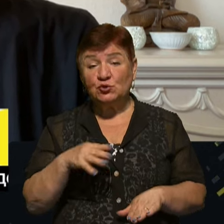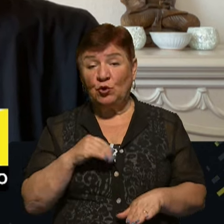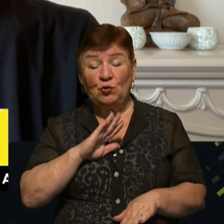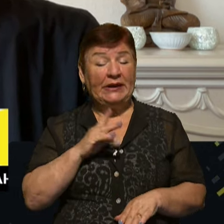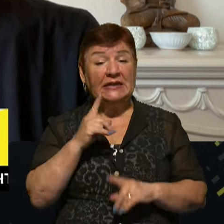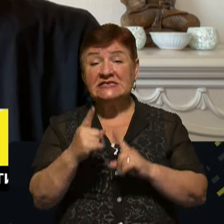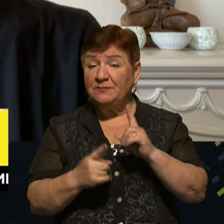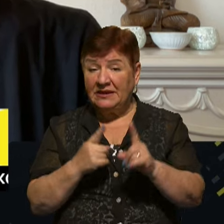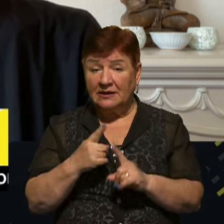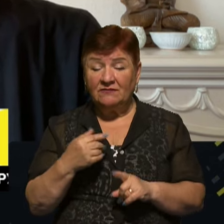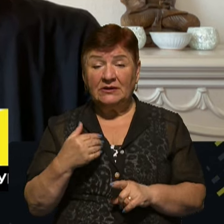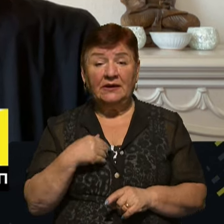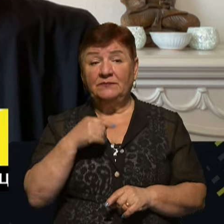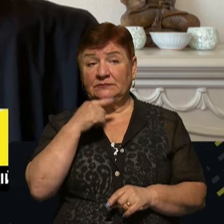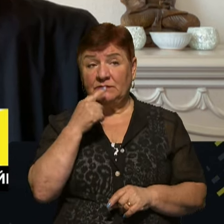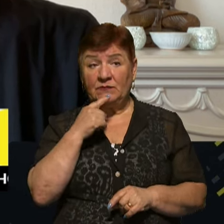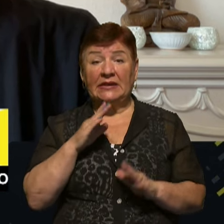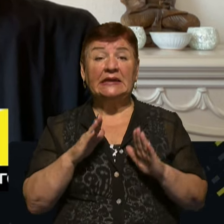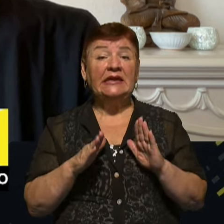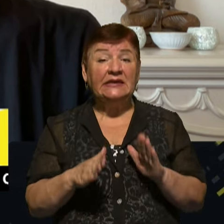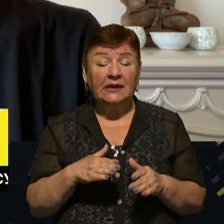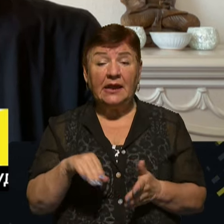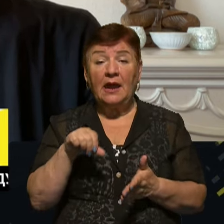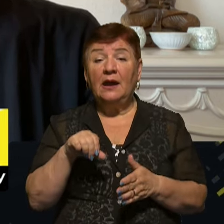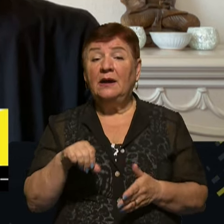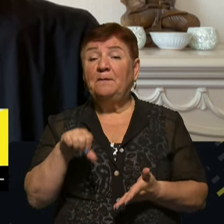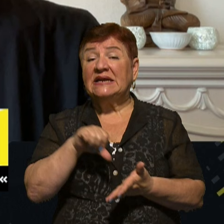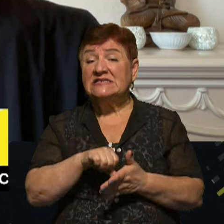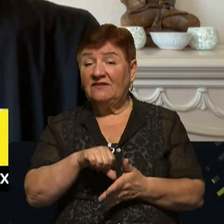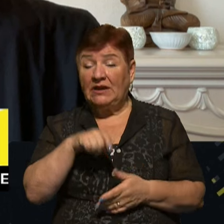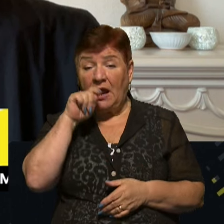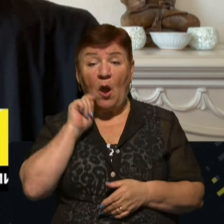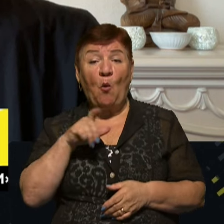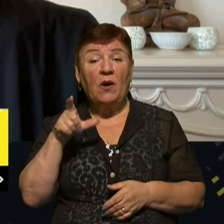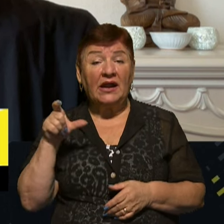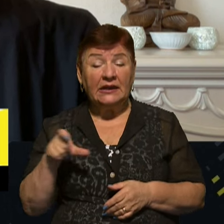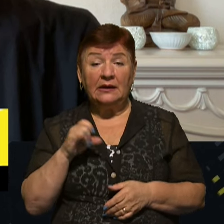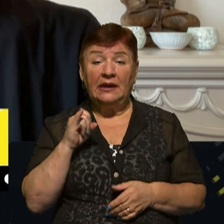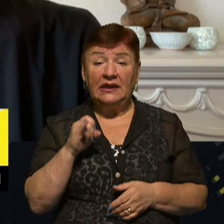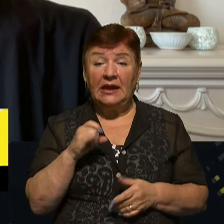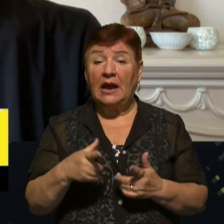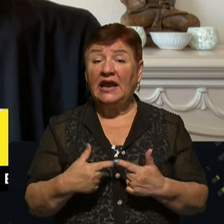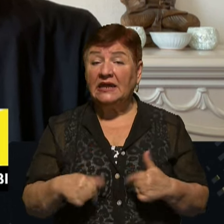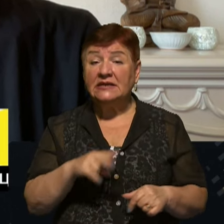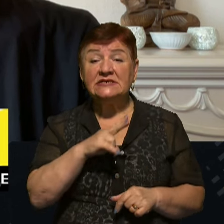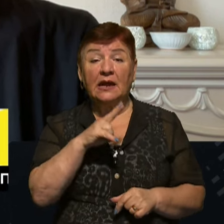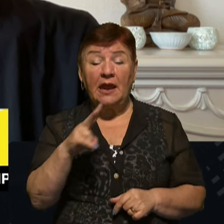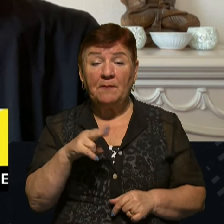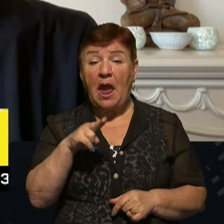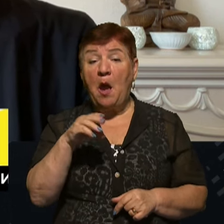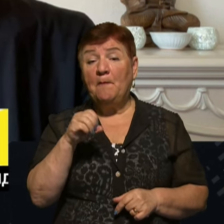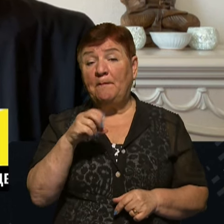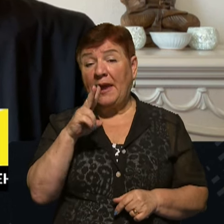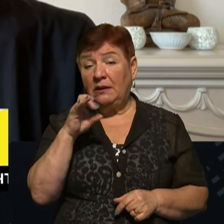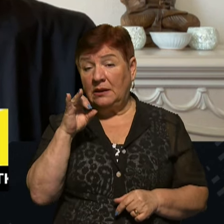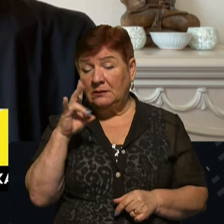говорили сіті, і не сіті – працівники України, а країни, з якими Пекін готовий